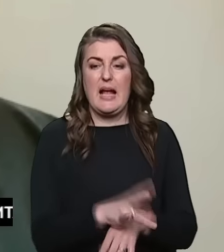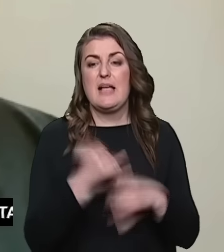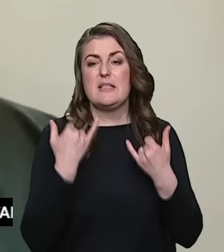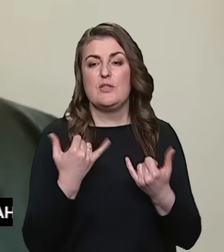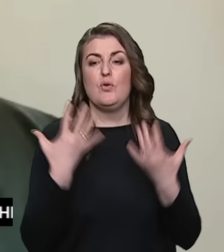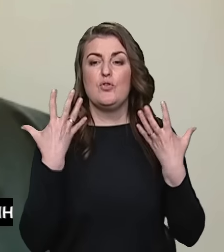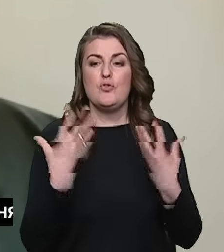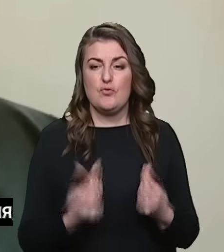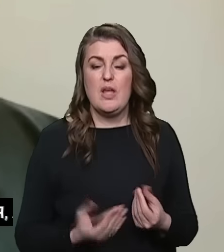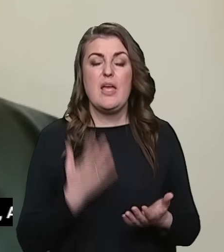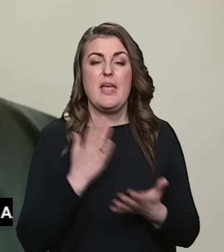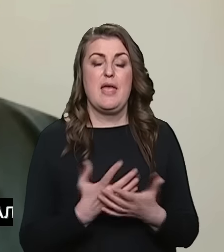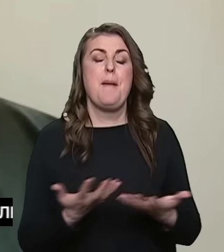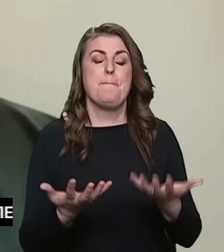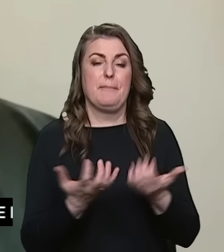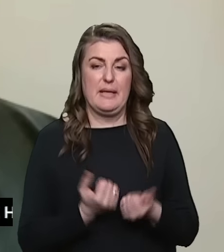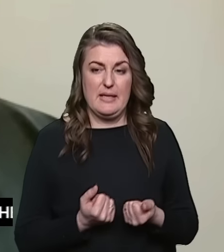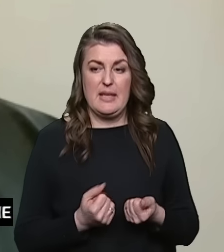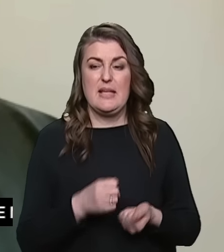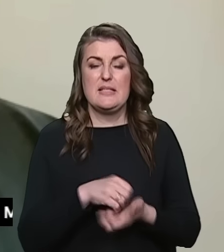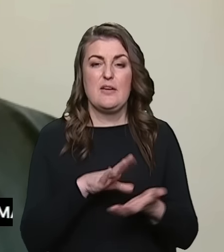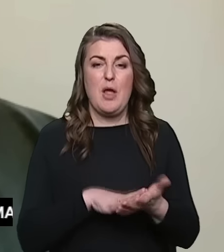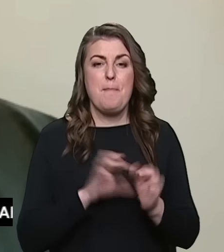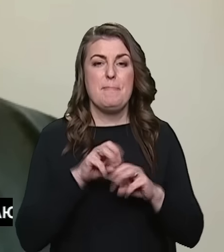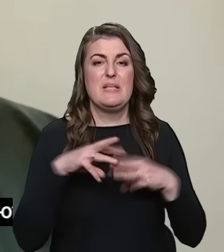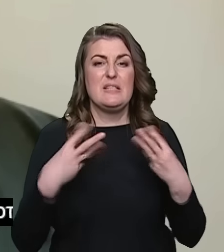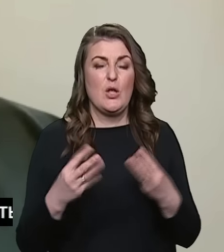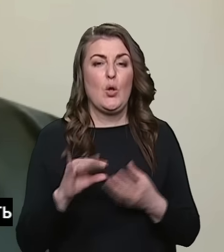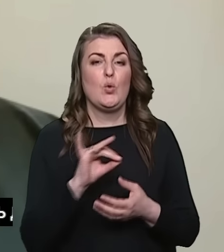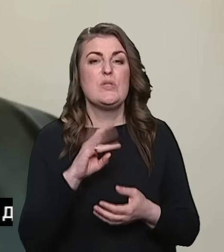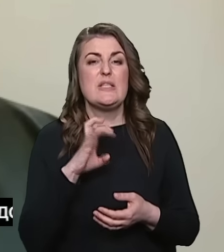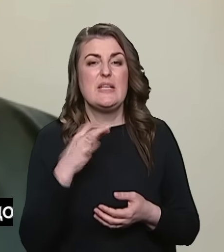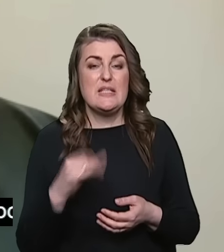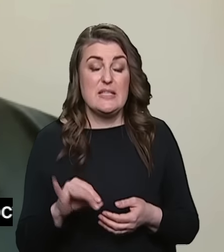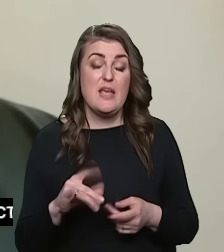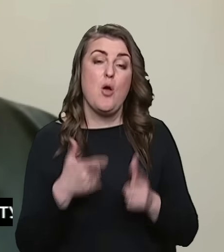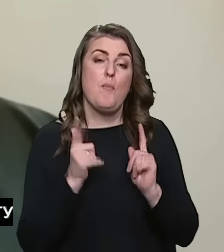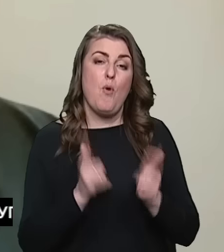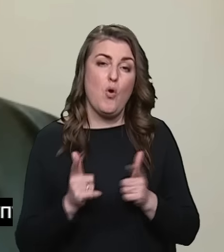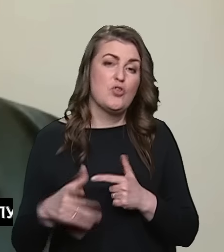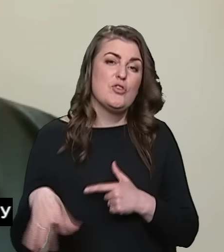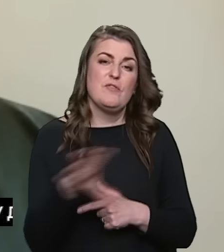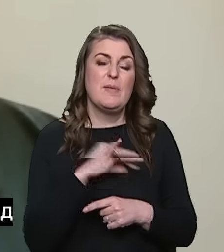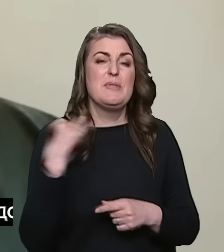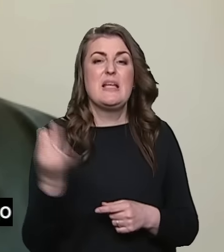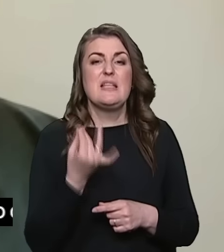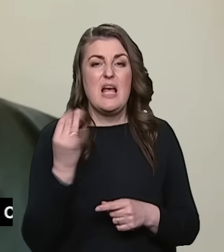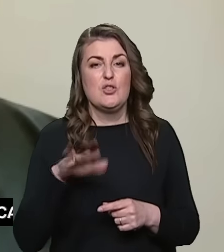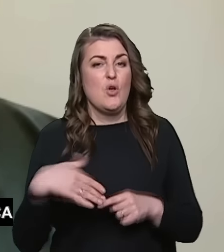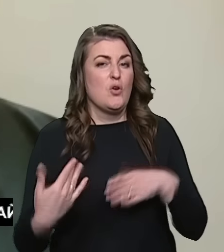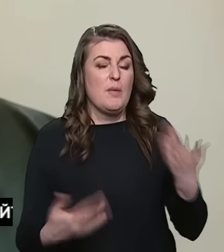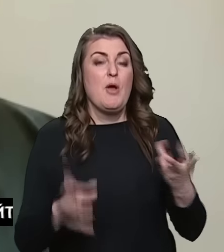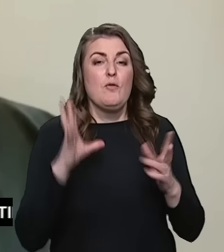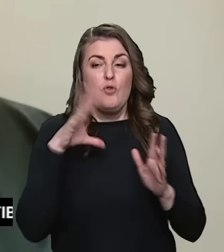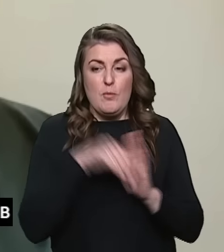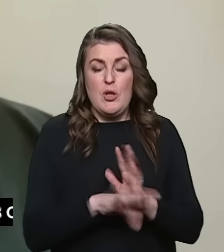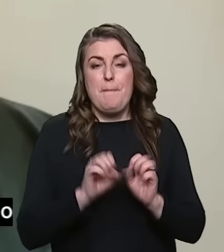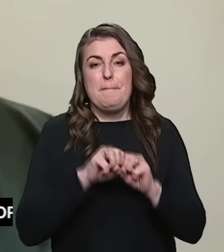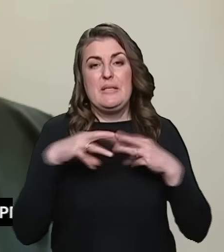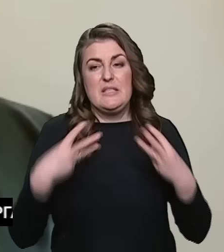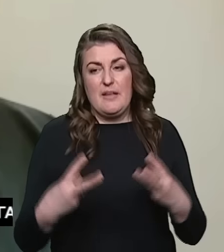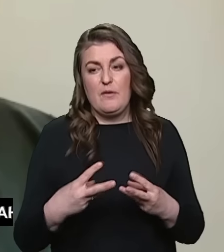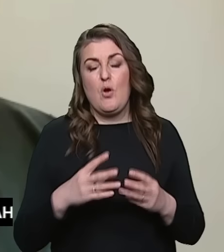сьогоднішній день є прийнятий, заюстований Міністерством юстиції і погоджений всіма зацікавленими сторонами, в тому числі